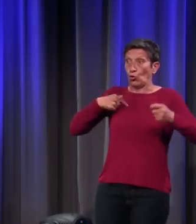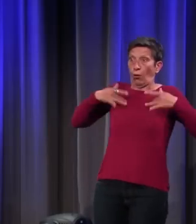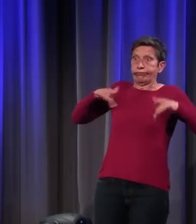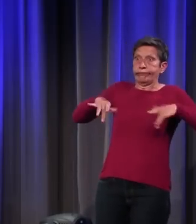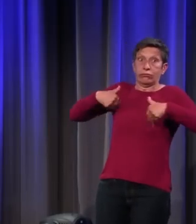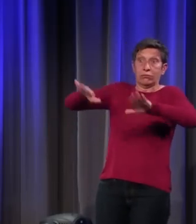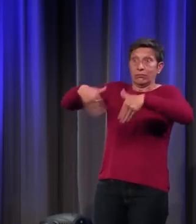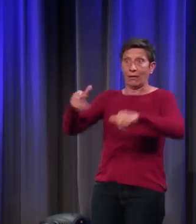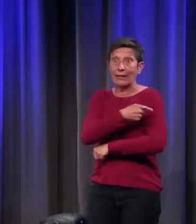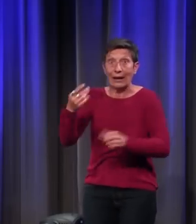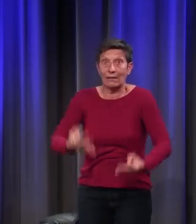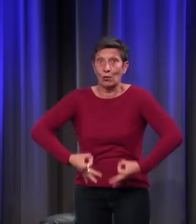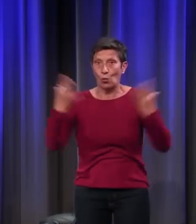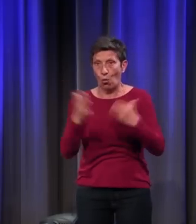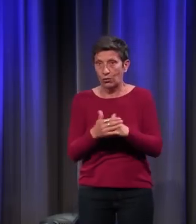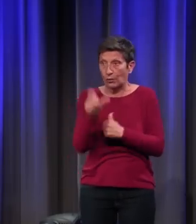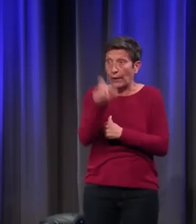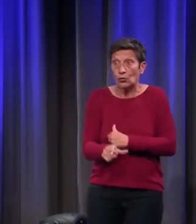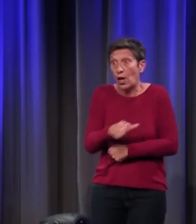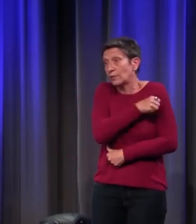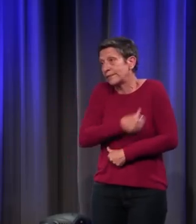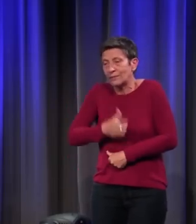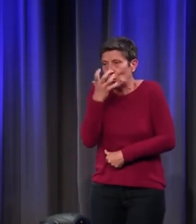négatif. C'est vraiment un personnage odieux.